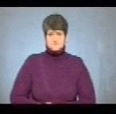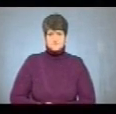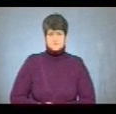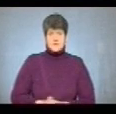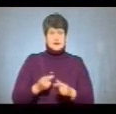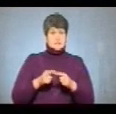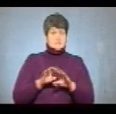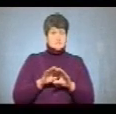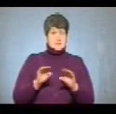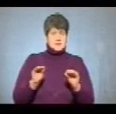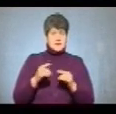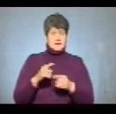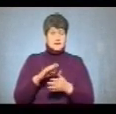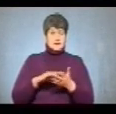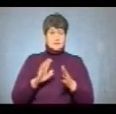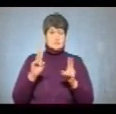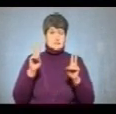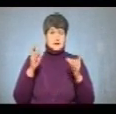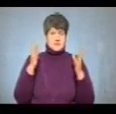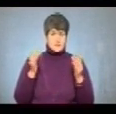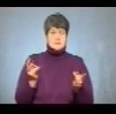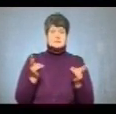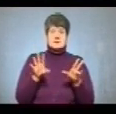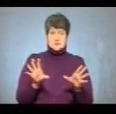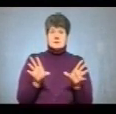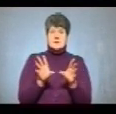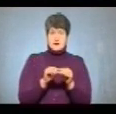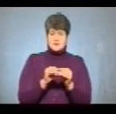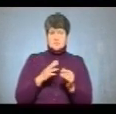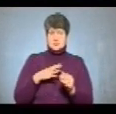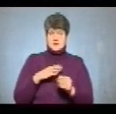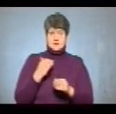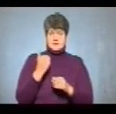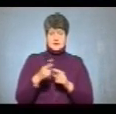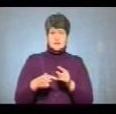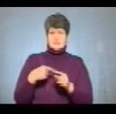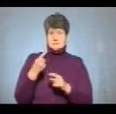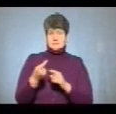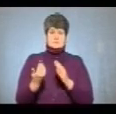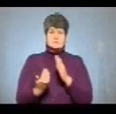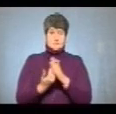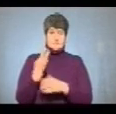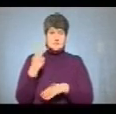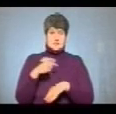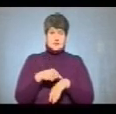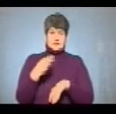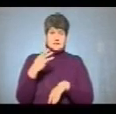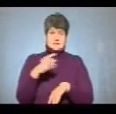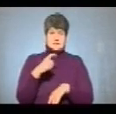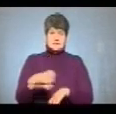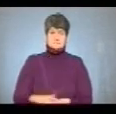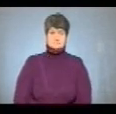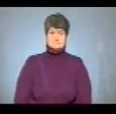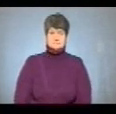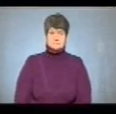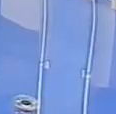І на цьому тім у мене все. Далі в ефірі тема дня, тож залишайтеся з нами. А я чекатиму вас тут з наступним випуском новин о 20.30. Побачимось.